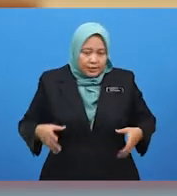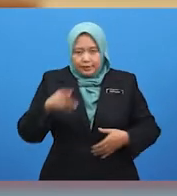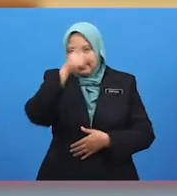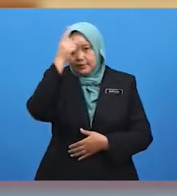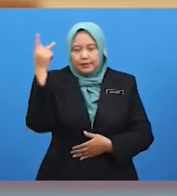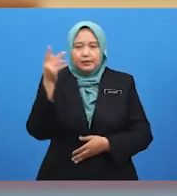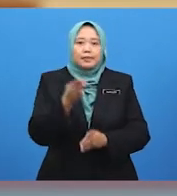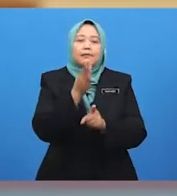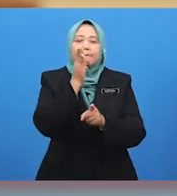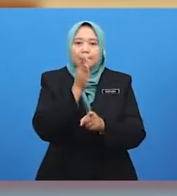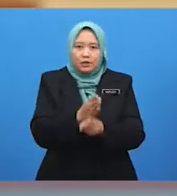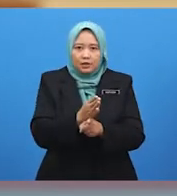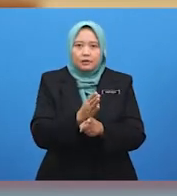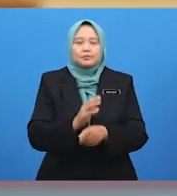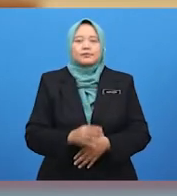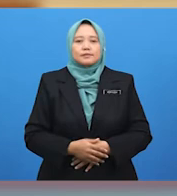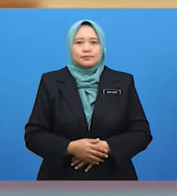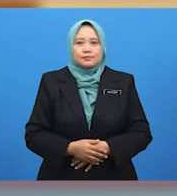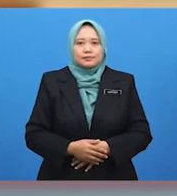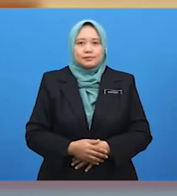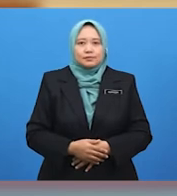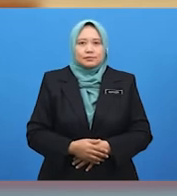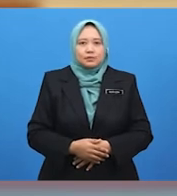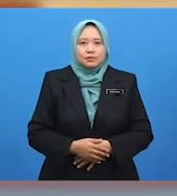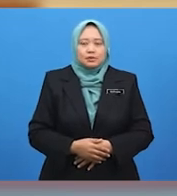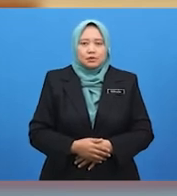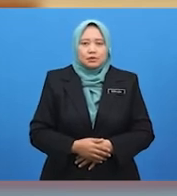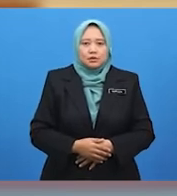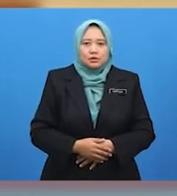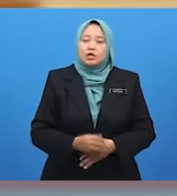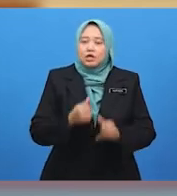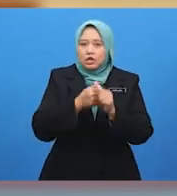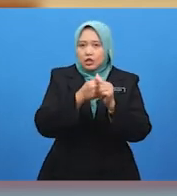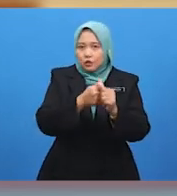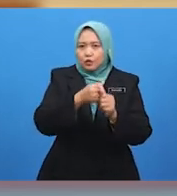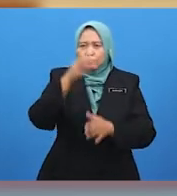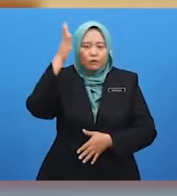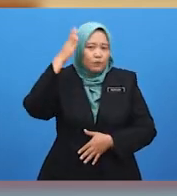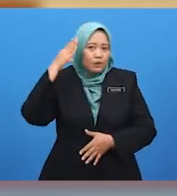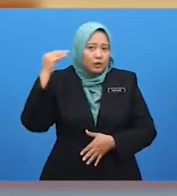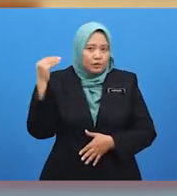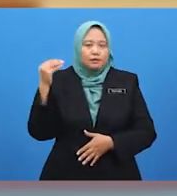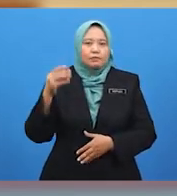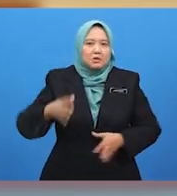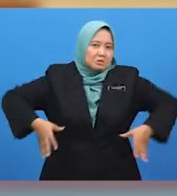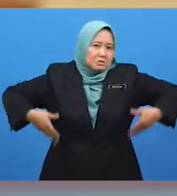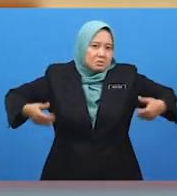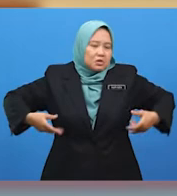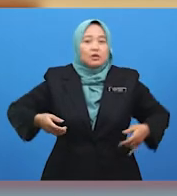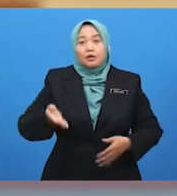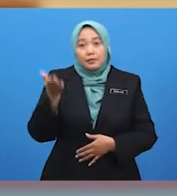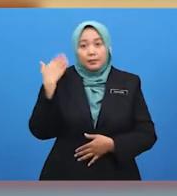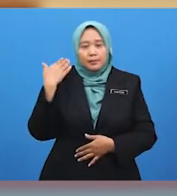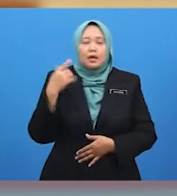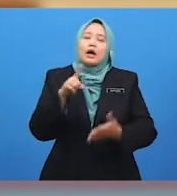Kita kembali ke sesi hari ini. Mengikut pengalaman Kumki tadi, bolehkah murid-murid meneka apakah